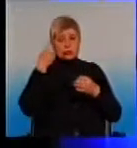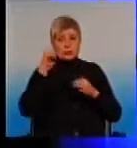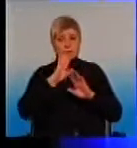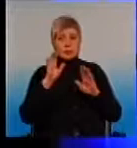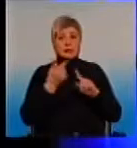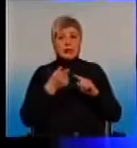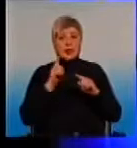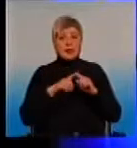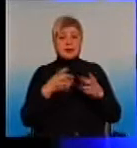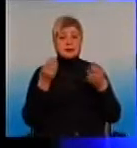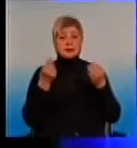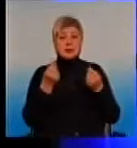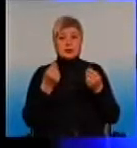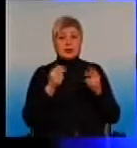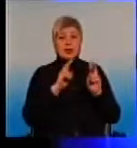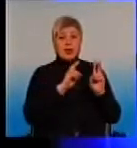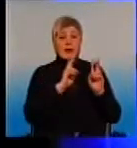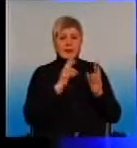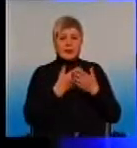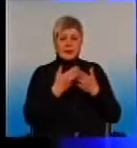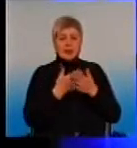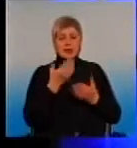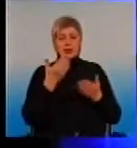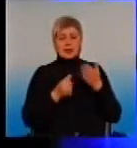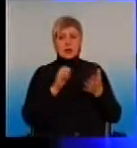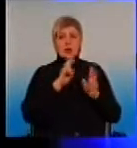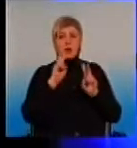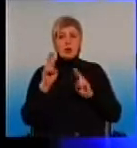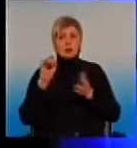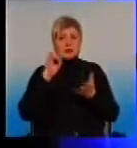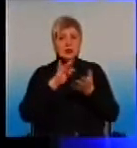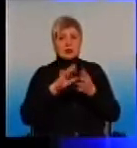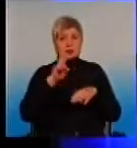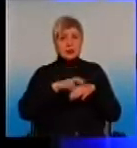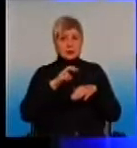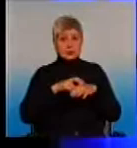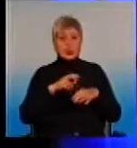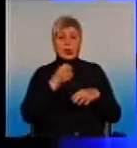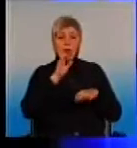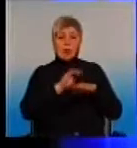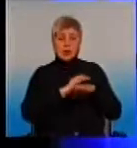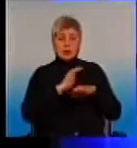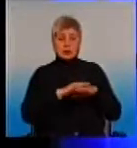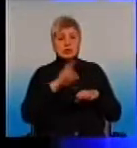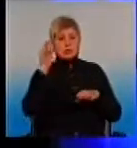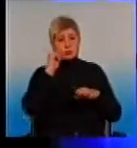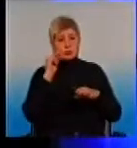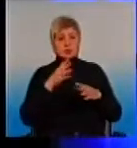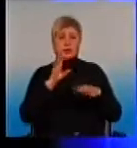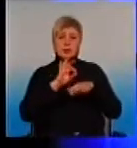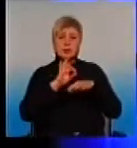Ці деньги, якщо в якому-то центрі доктора молодці учатся, з пацієнтами вежливі, всім все